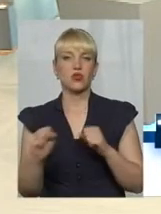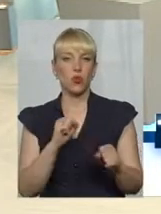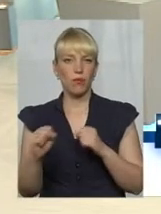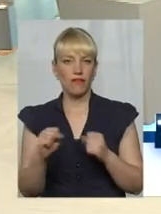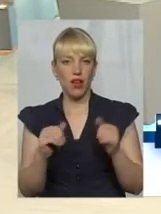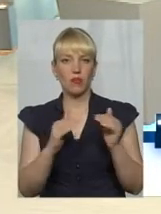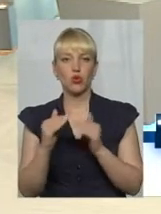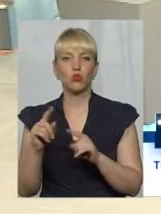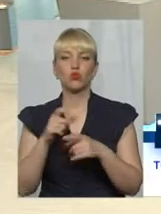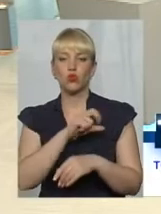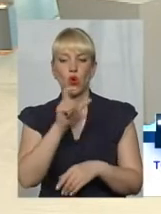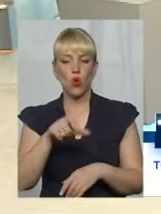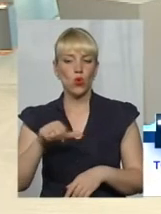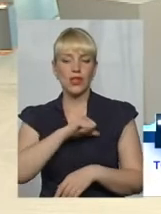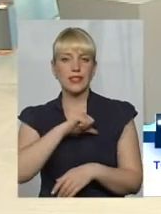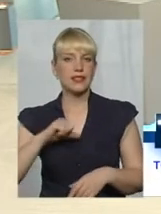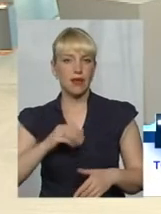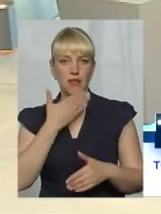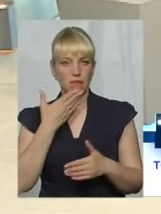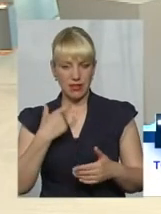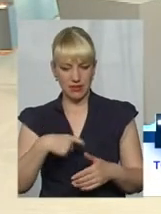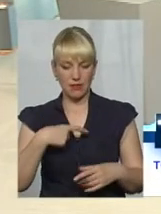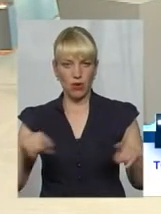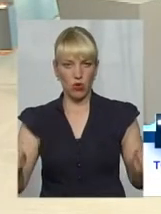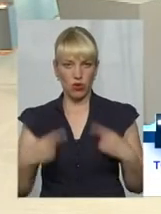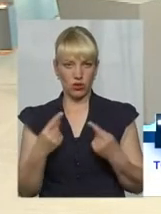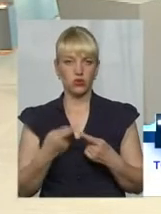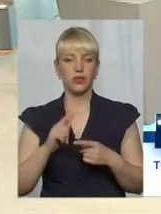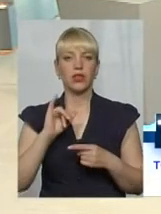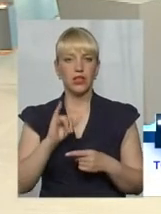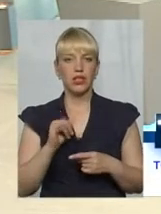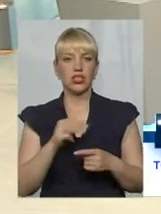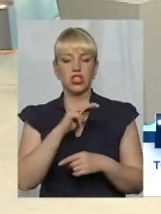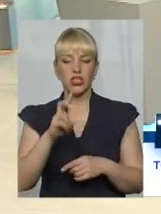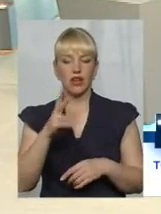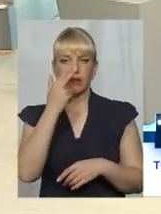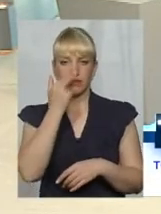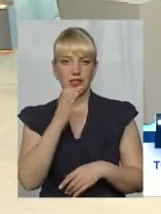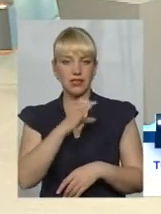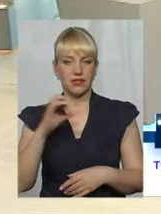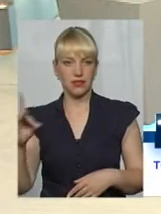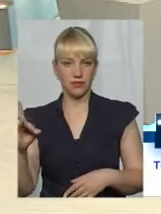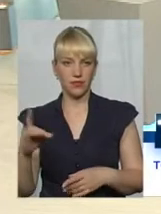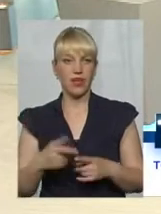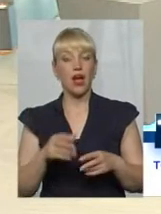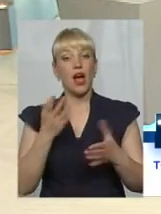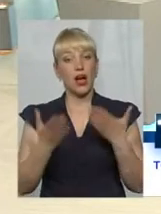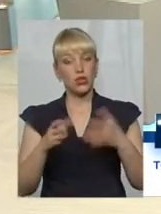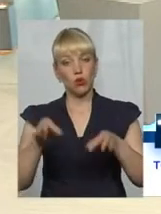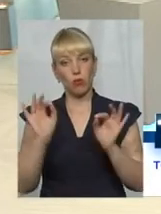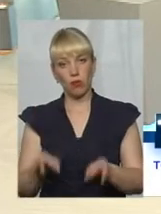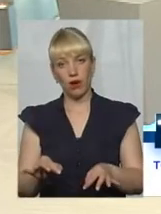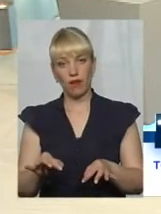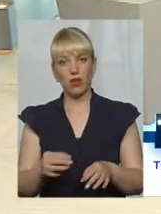не самоорганізувалися. Тобто, це джеки – це спадок з радянських часів. Якщо по-правильному,